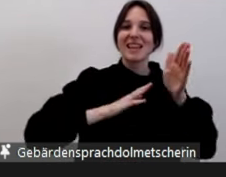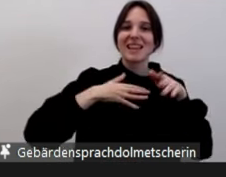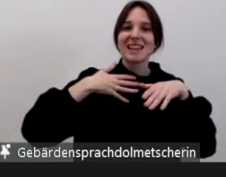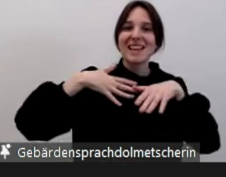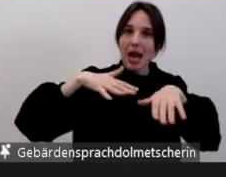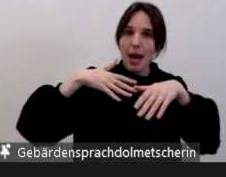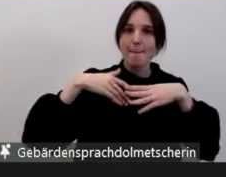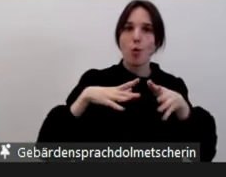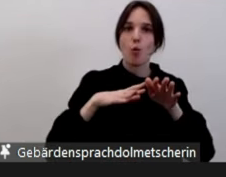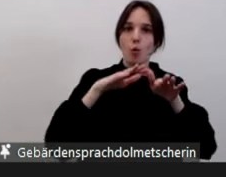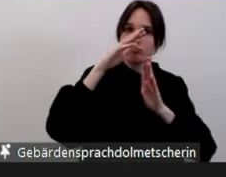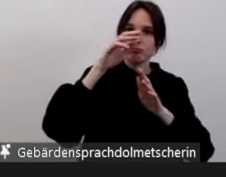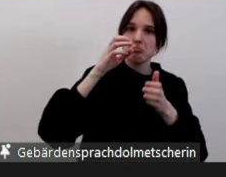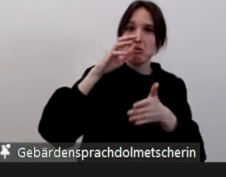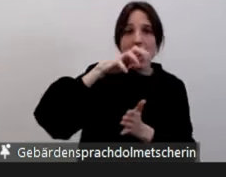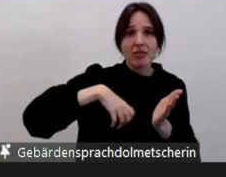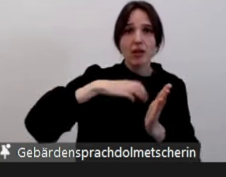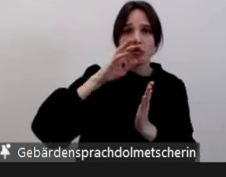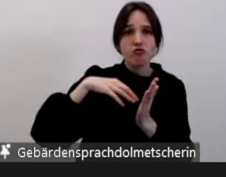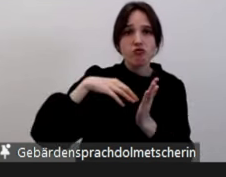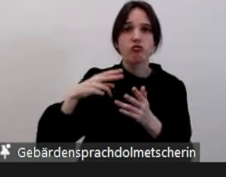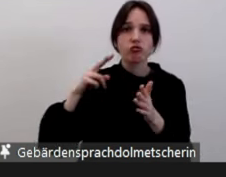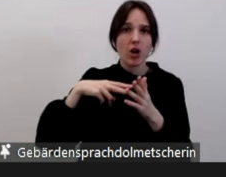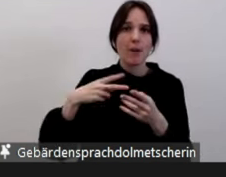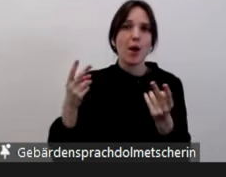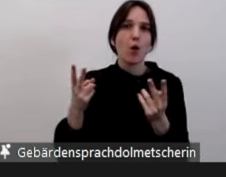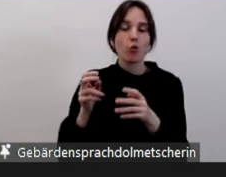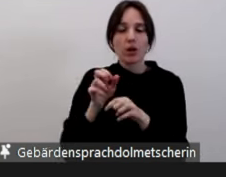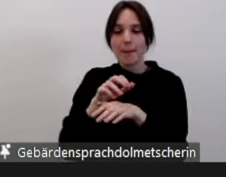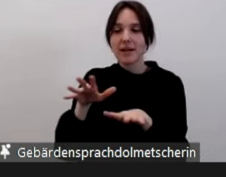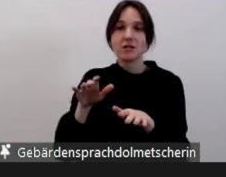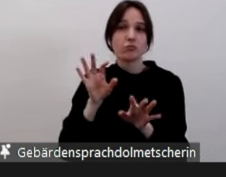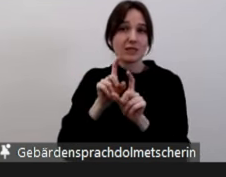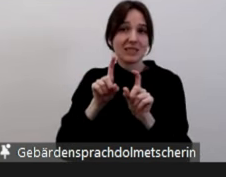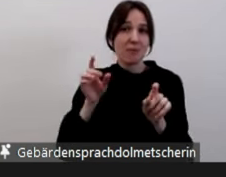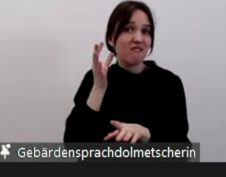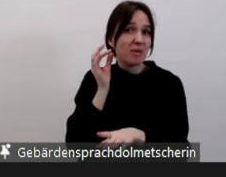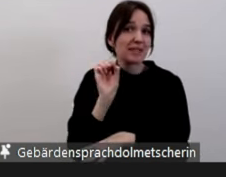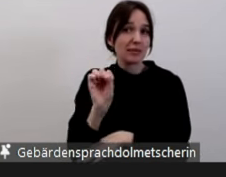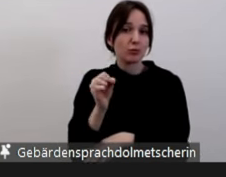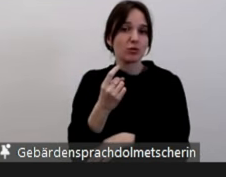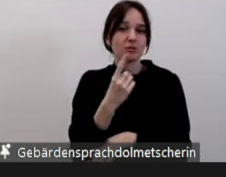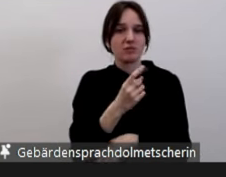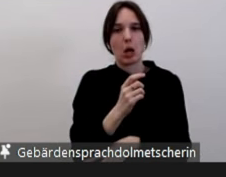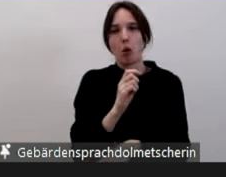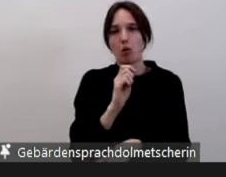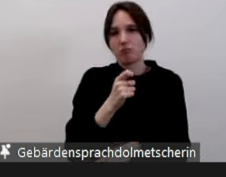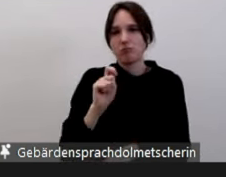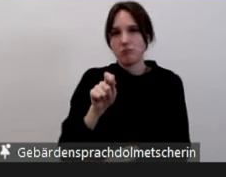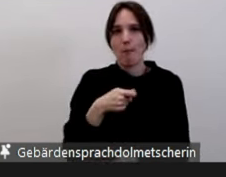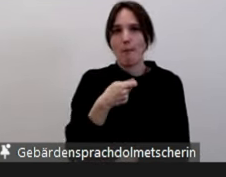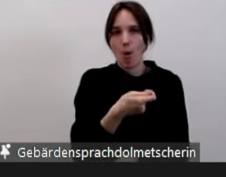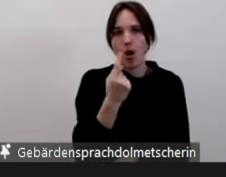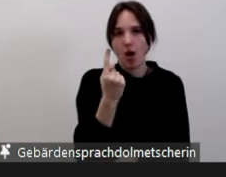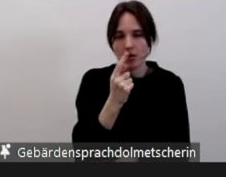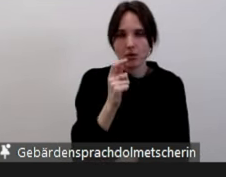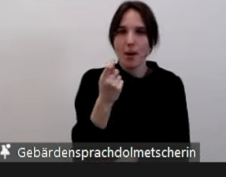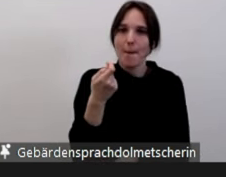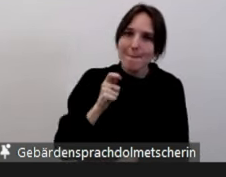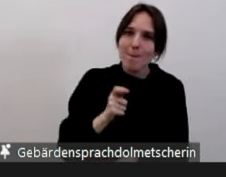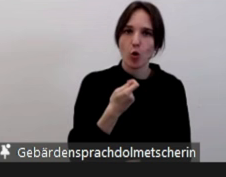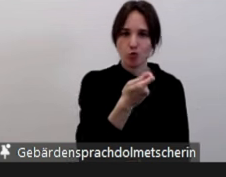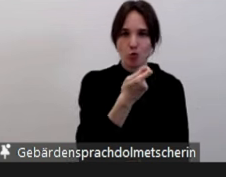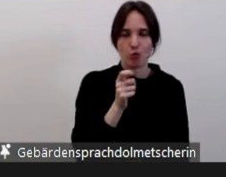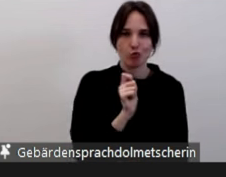über feministische Themen in ihrem jeweiligen Medium berichten. Also die zweite Kategorie, antifeministische motivierte Bedrohung,